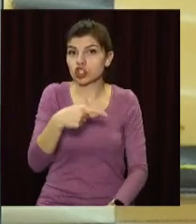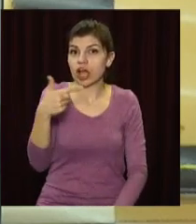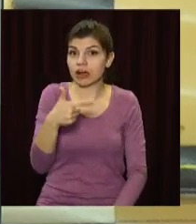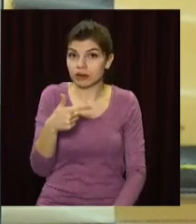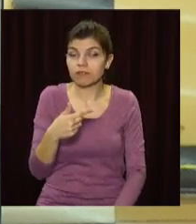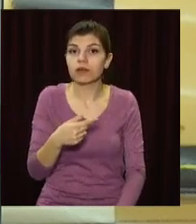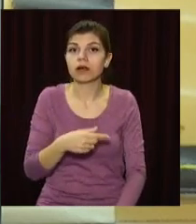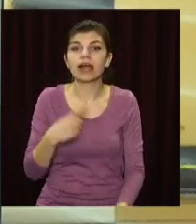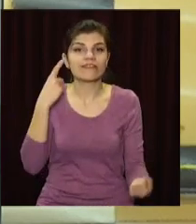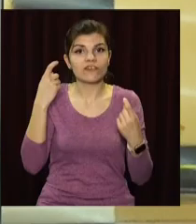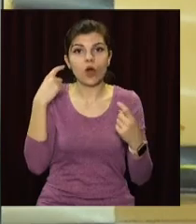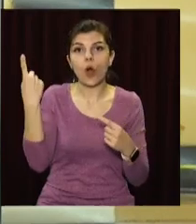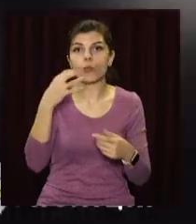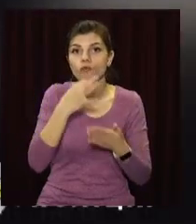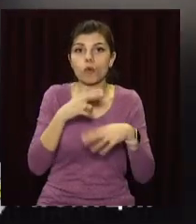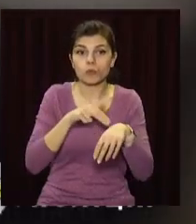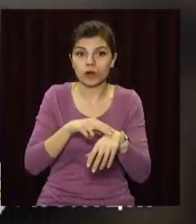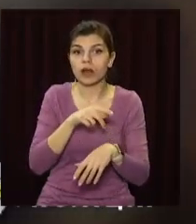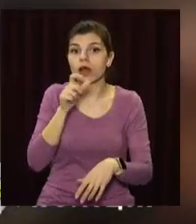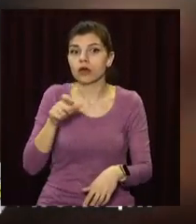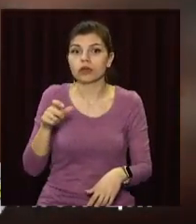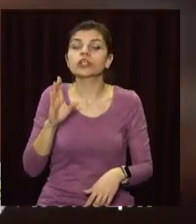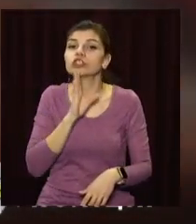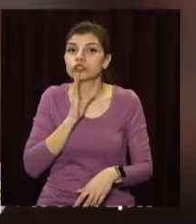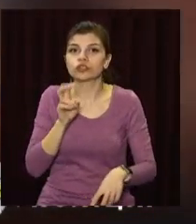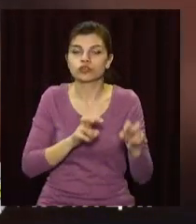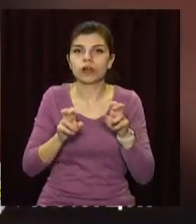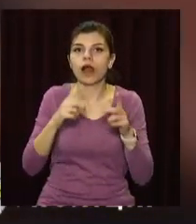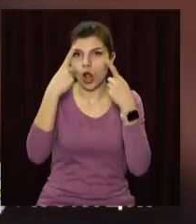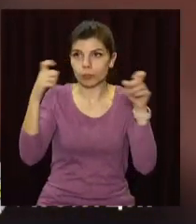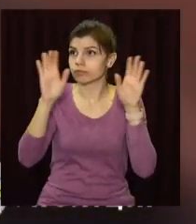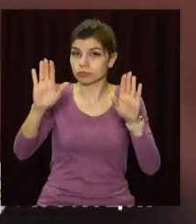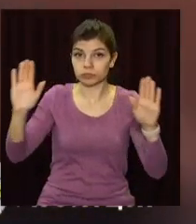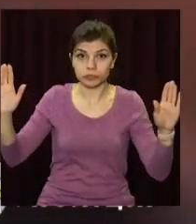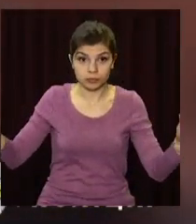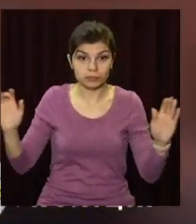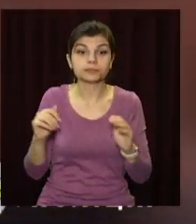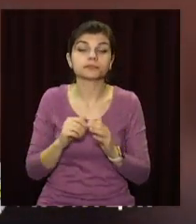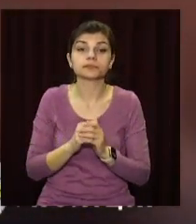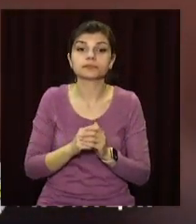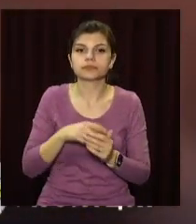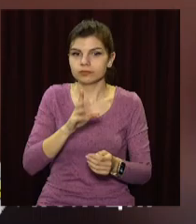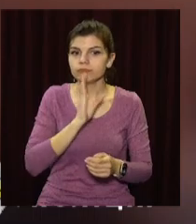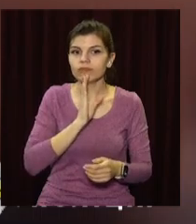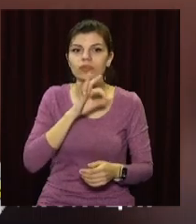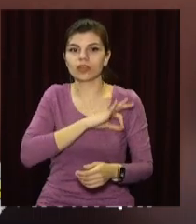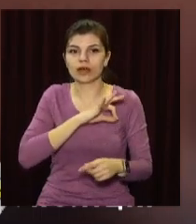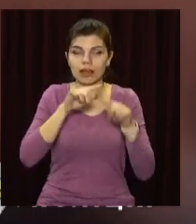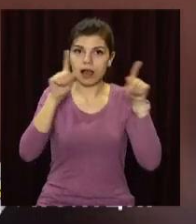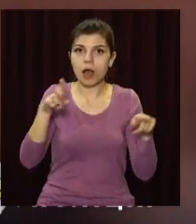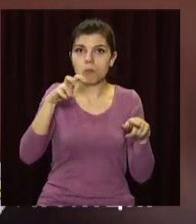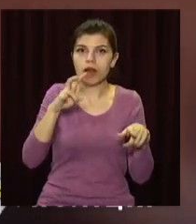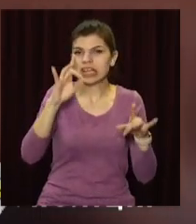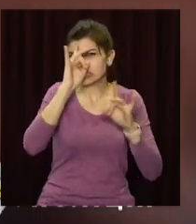гривень. За даними обласної нацполіції, клієнтів жінка шукала, розклеючи оголошення містом. Зломисниця використовувала бланки